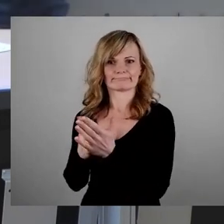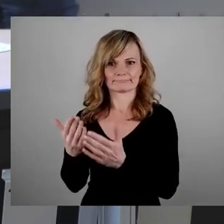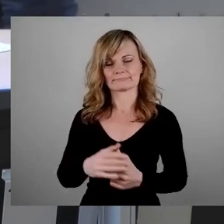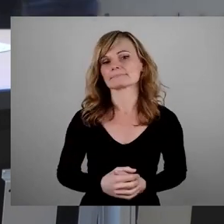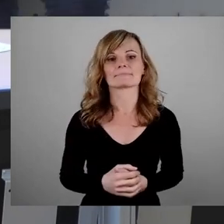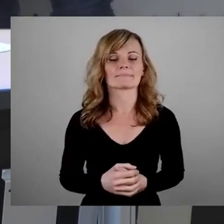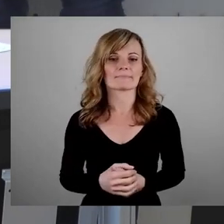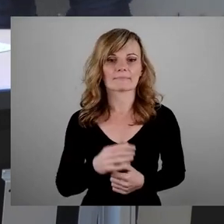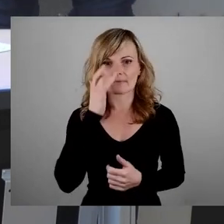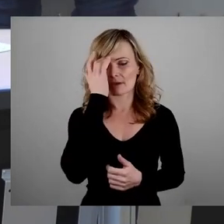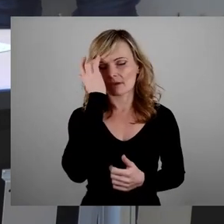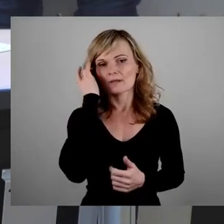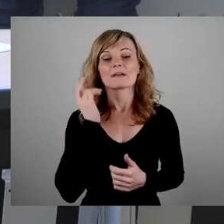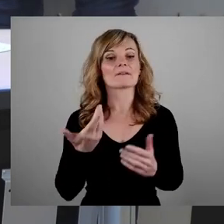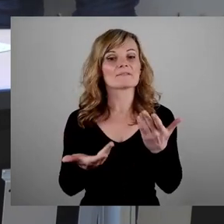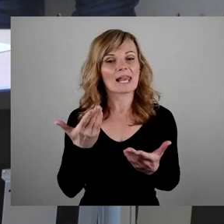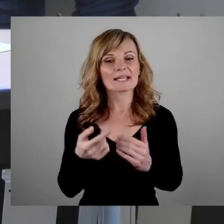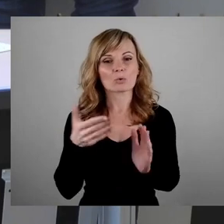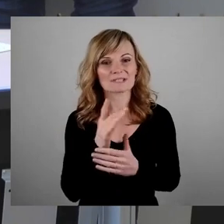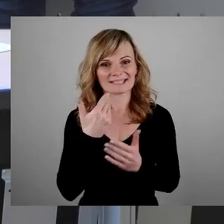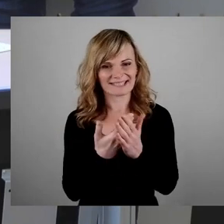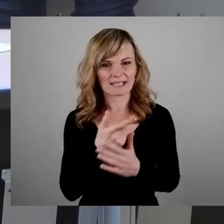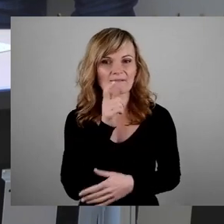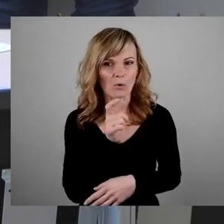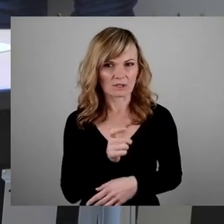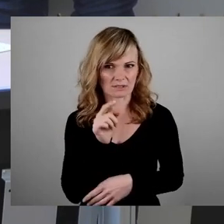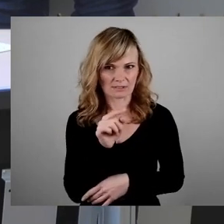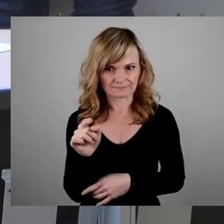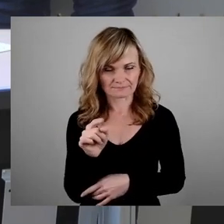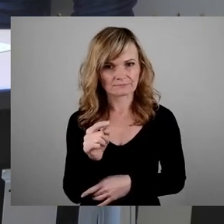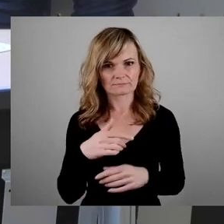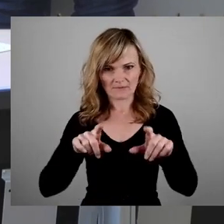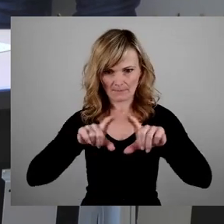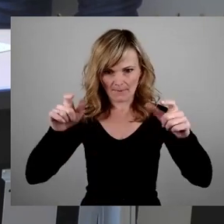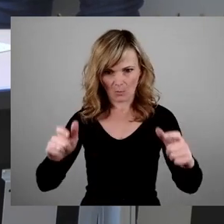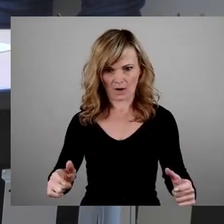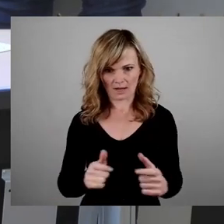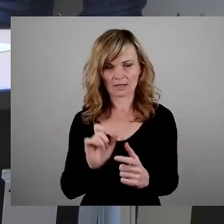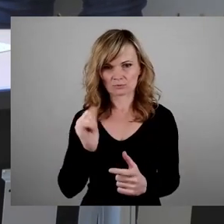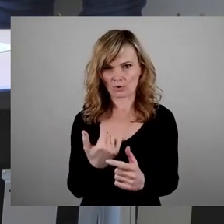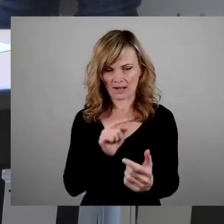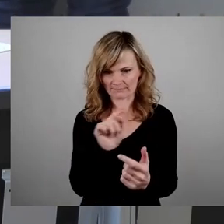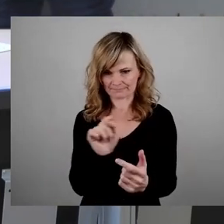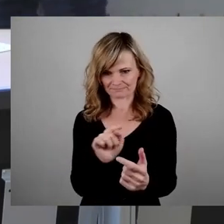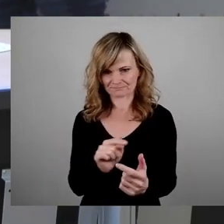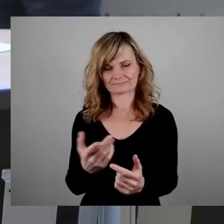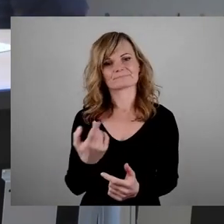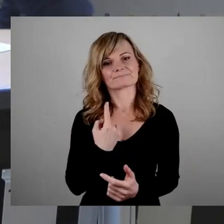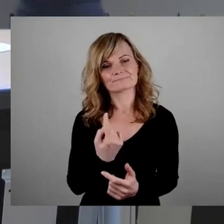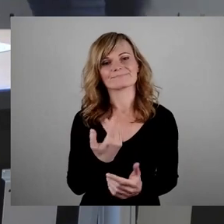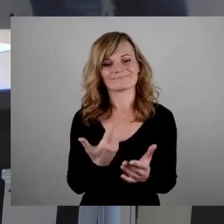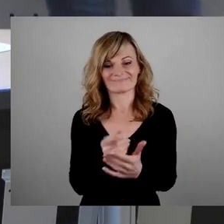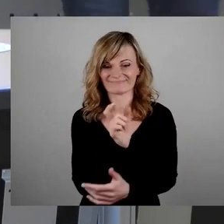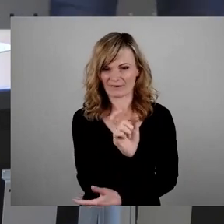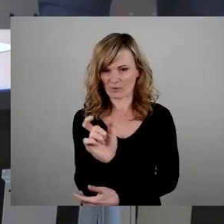Und vielleicht nochmal um diese Worte, die auf dieser Mauer standen, nochmal einzuordnen. Wir haben ja den Antrag eingebracht, dass genau diese Worte nicht